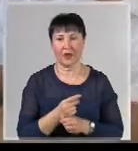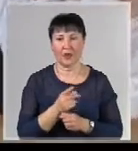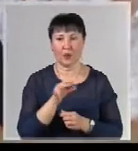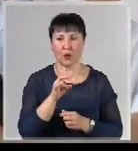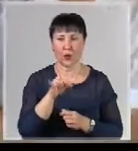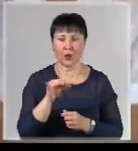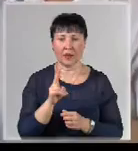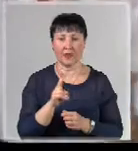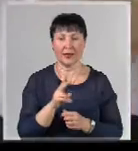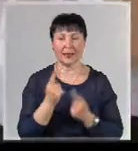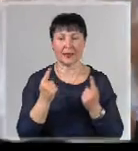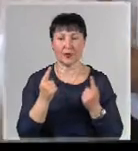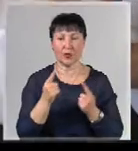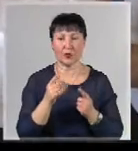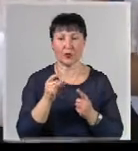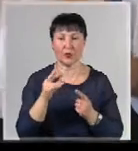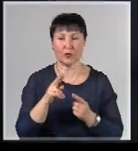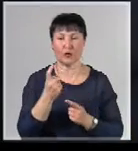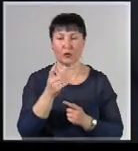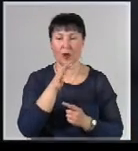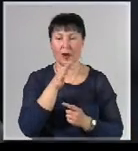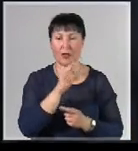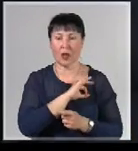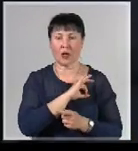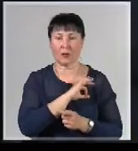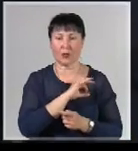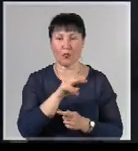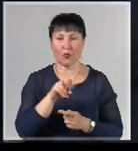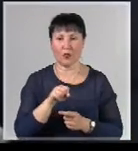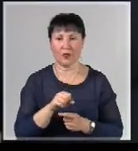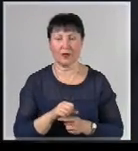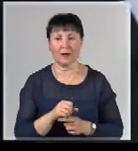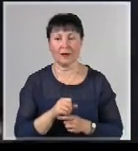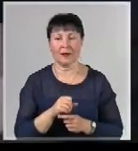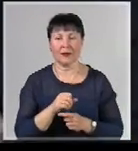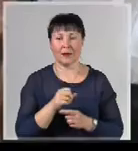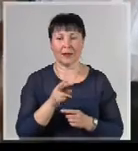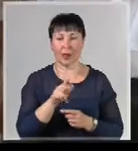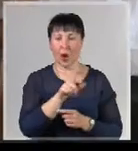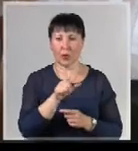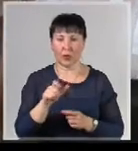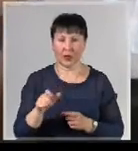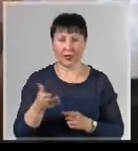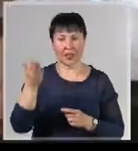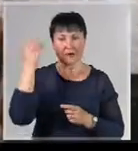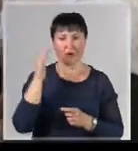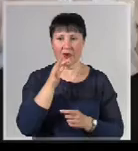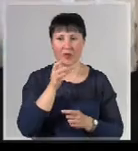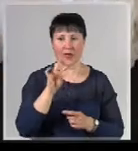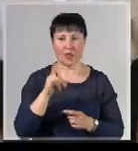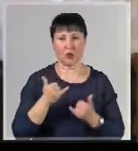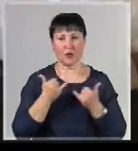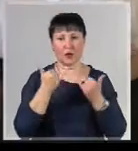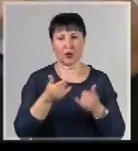конкурс еще и к знаменательному событию – столетию комсомола. Для нынешнего поколения, может, дата и не примечательная, но вот для людей того времени – дань уважения